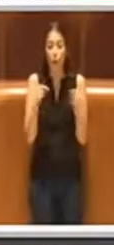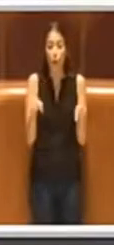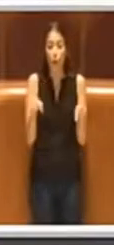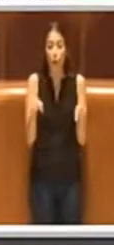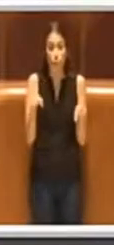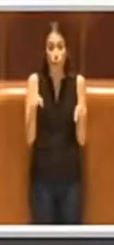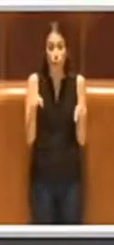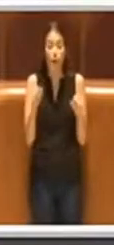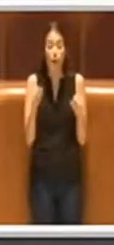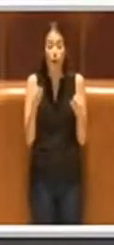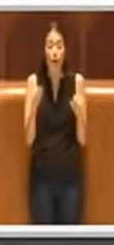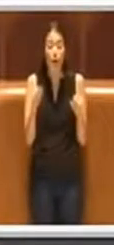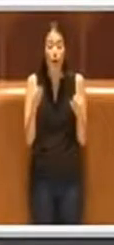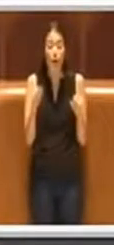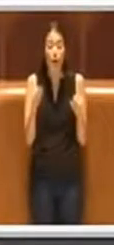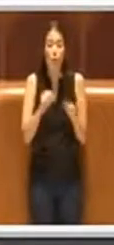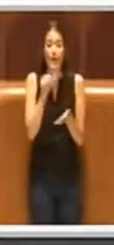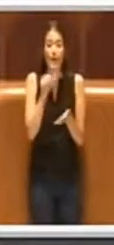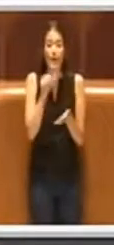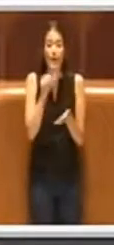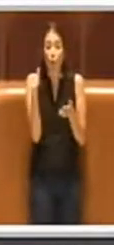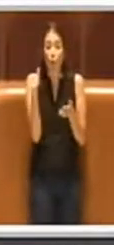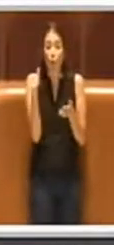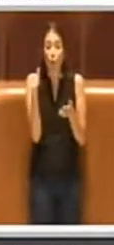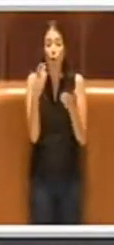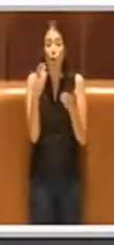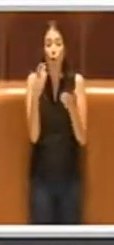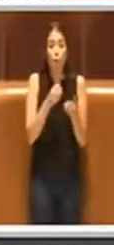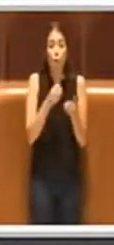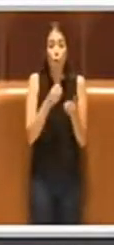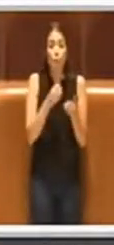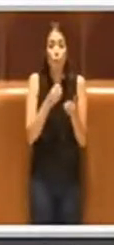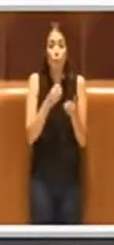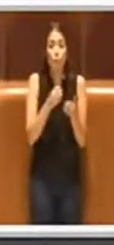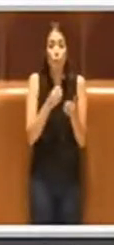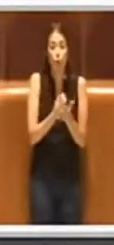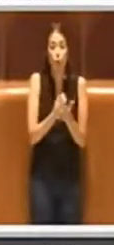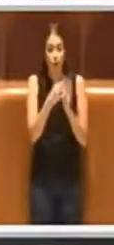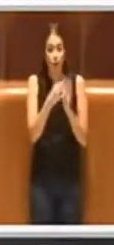agricoli possono essere presenti solo prodotti con queste caratteristiche. Grazie.